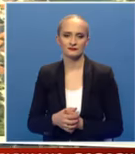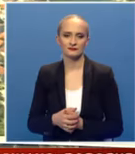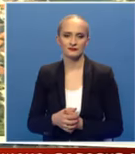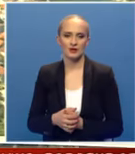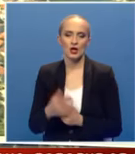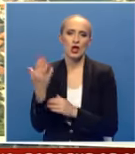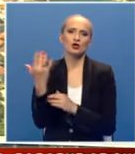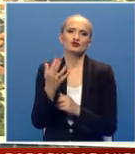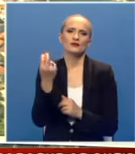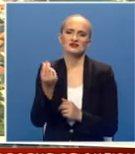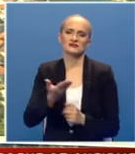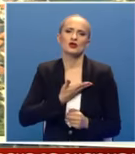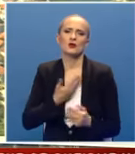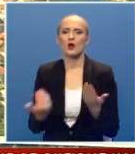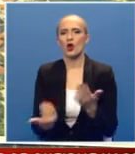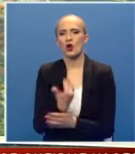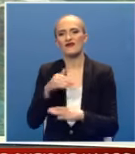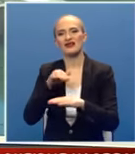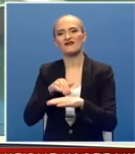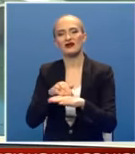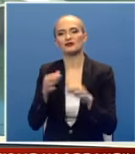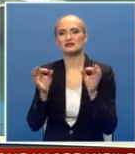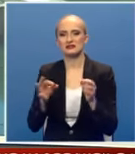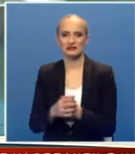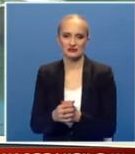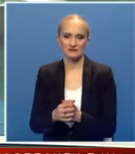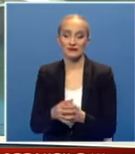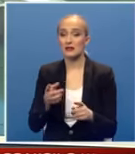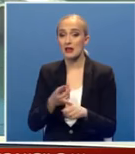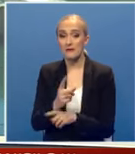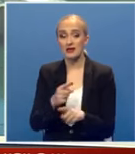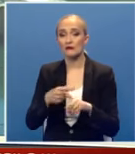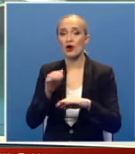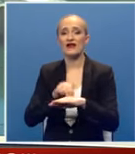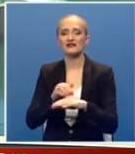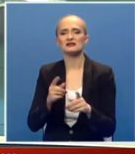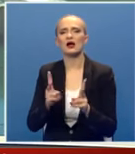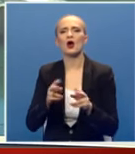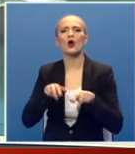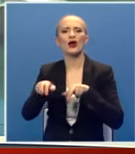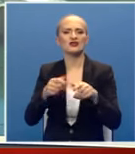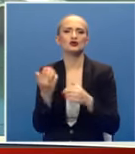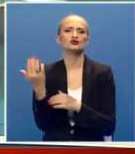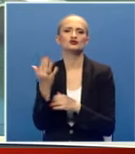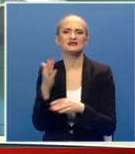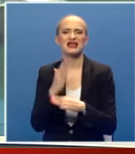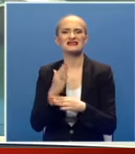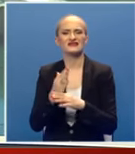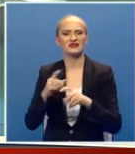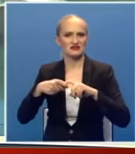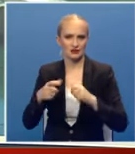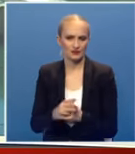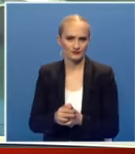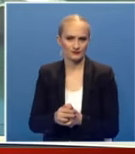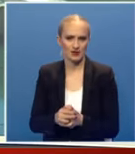Šume Srpske dobile su novim informacijoni sistem, namjenjen za evidenciju kretanja šumskih drvnih sortimenata.